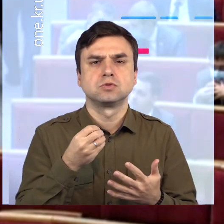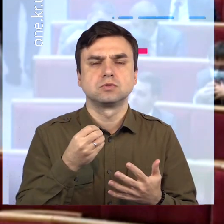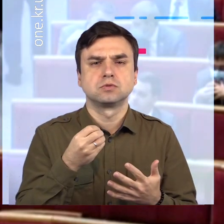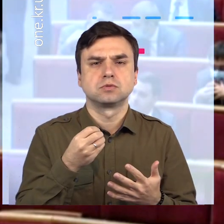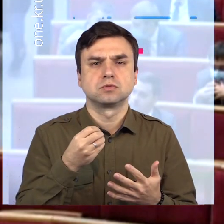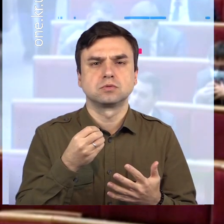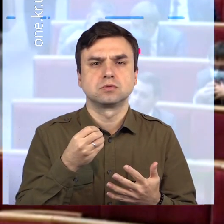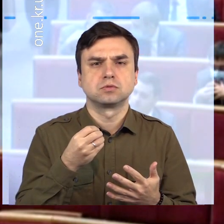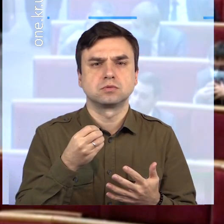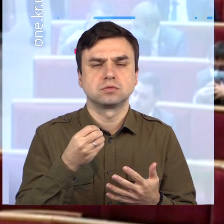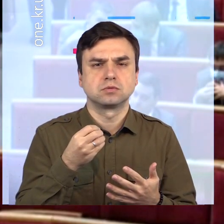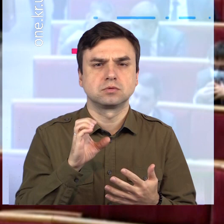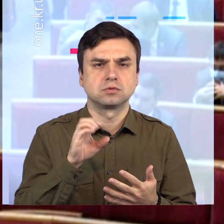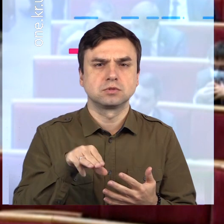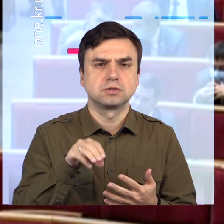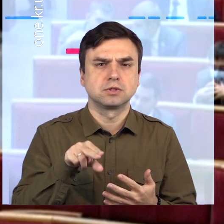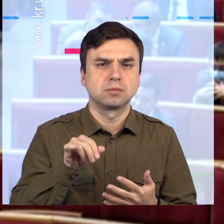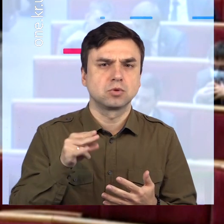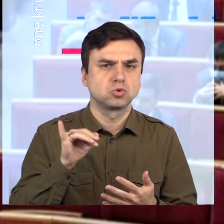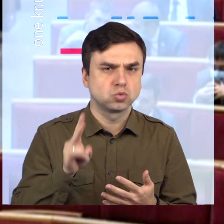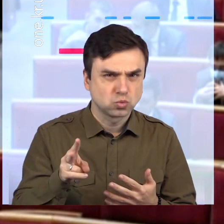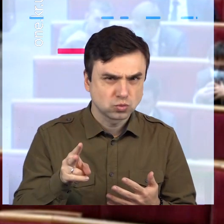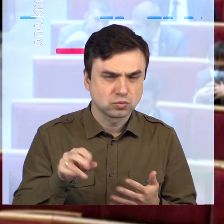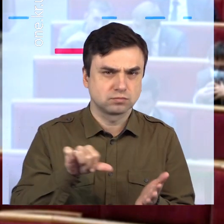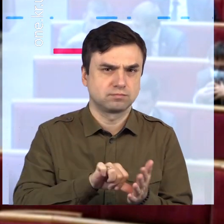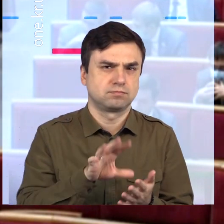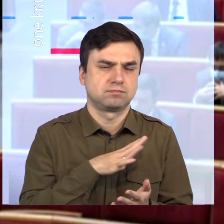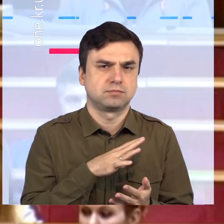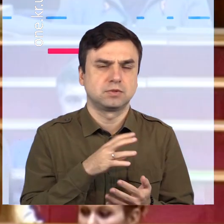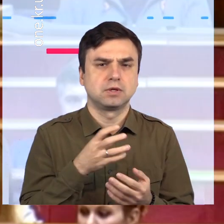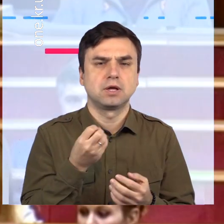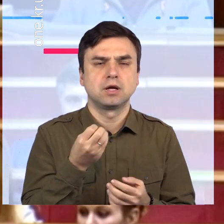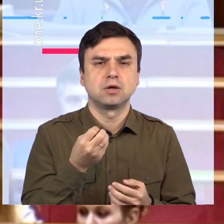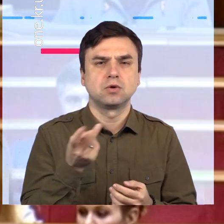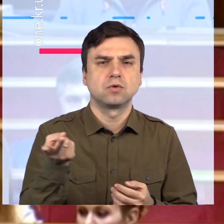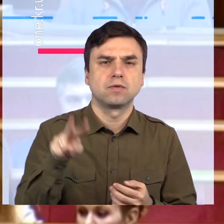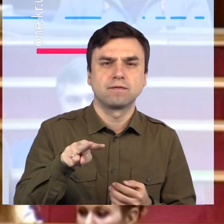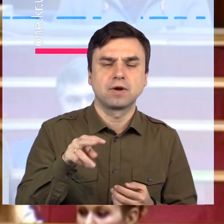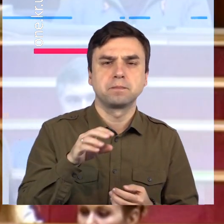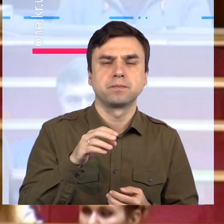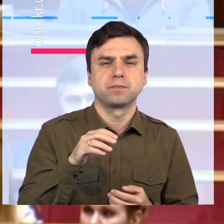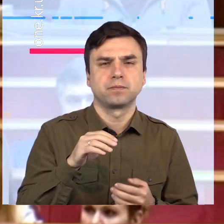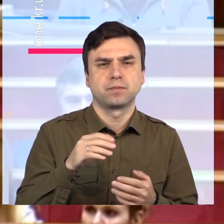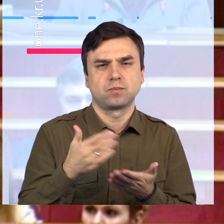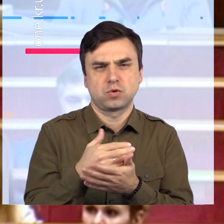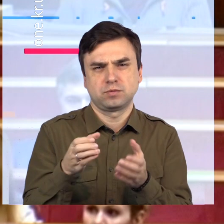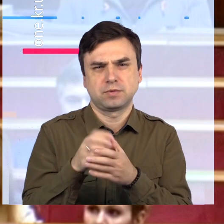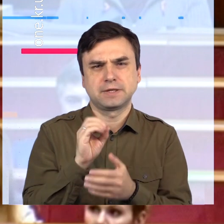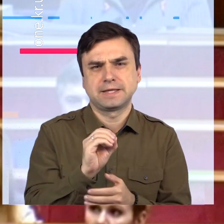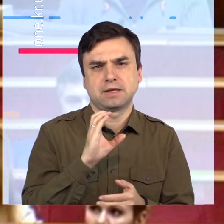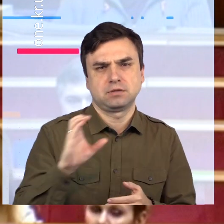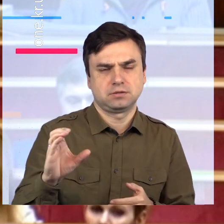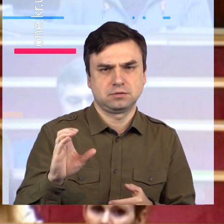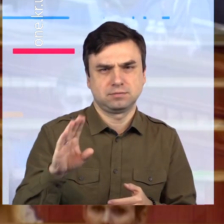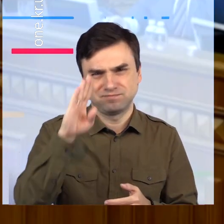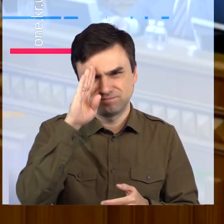Руслан Стефанчук, а також двоє представників фракції «Європейська солідарність» Олексій Гончаренко та Яна Зінкевич. Під